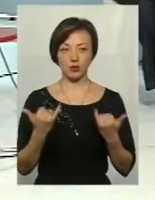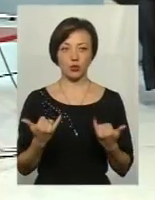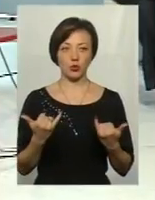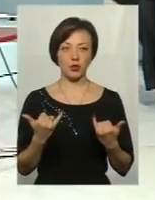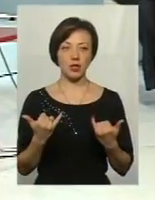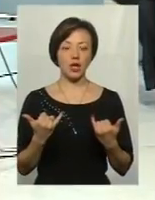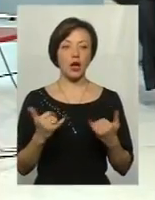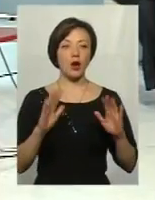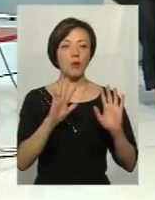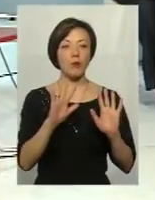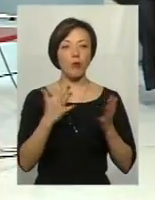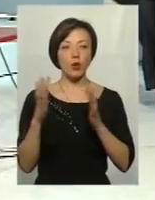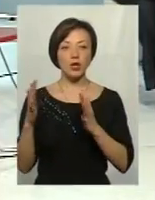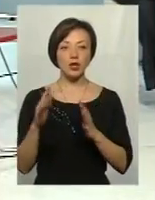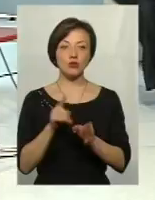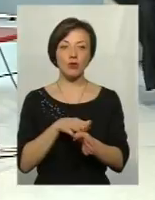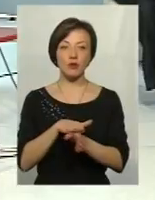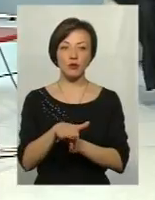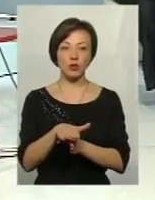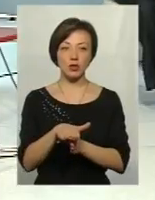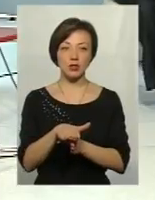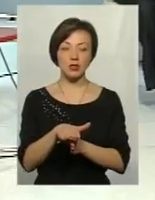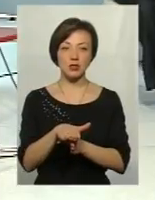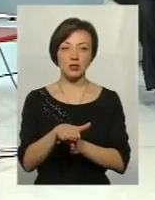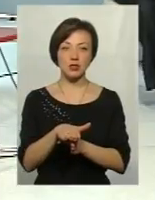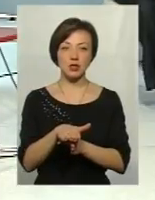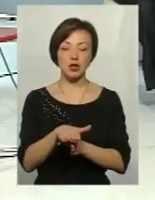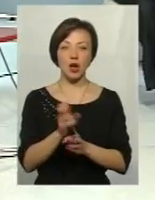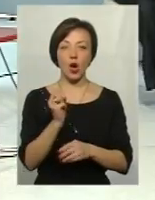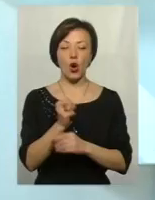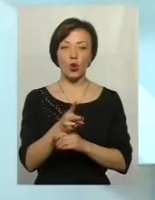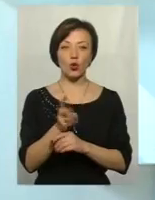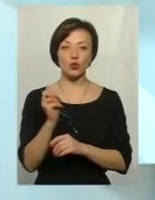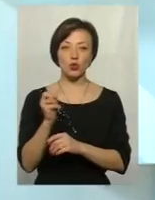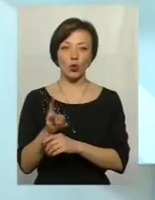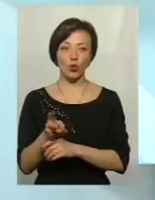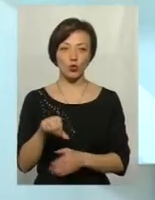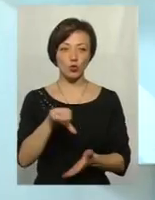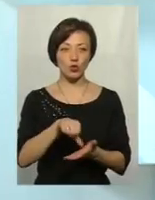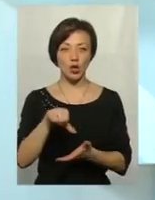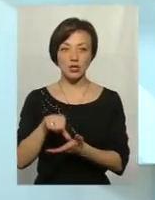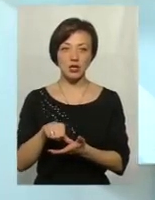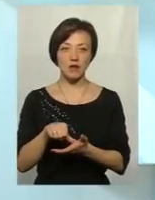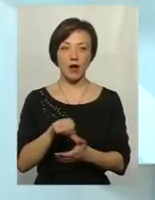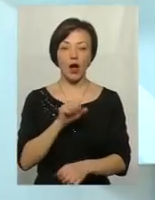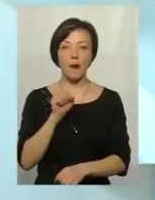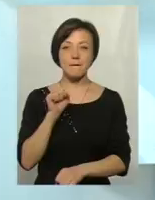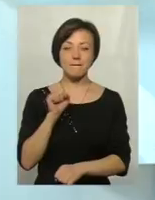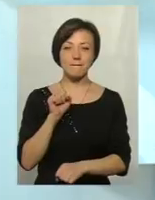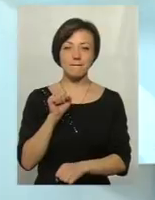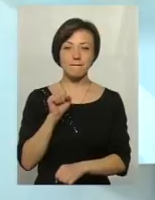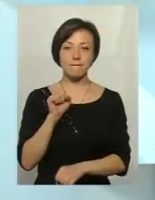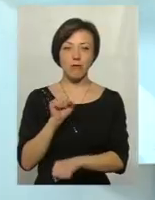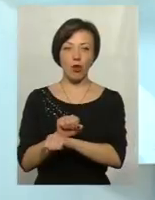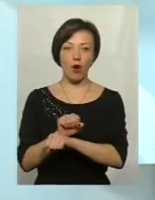Події, що відбулися з приводу розгону учасників блокади, дуже нагадують